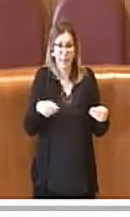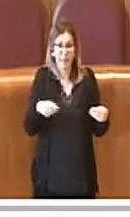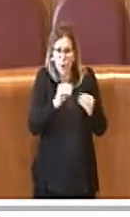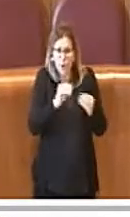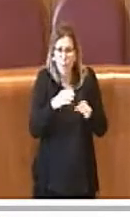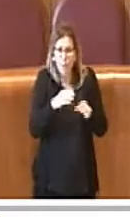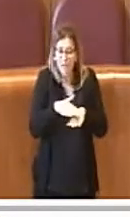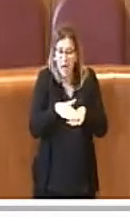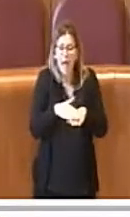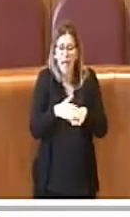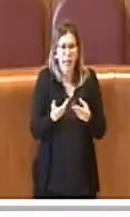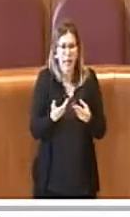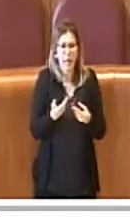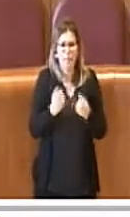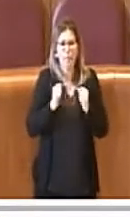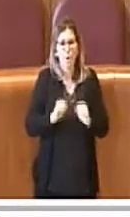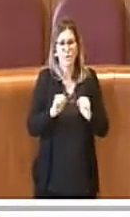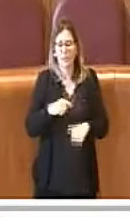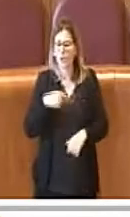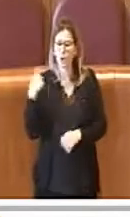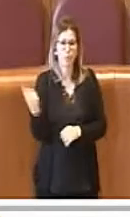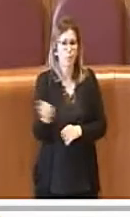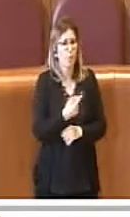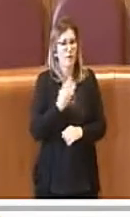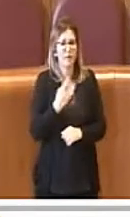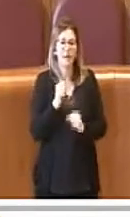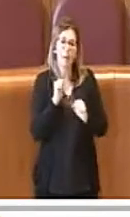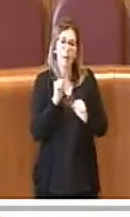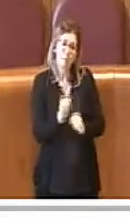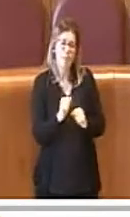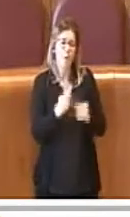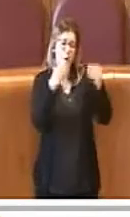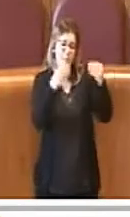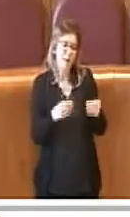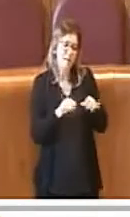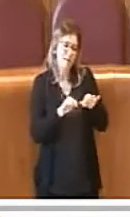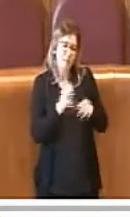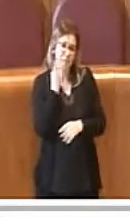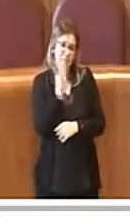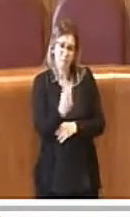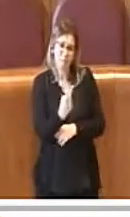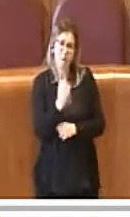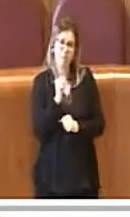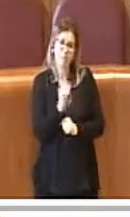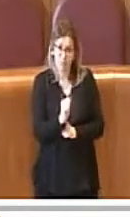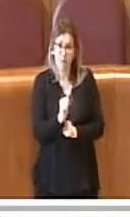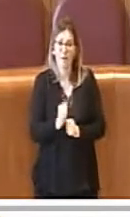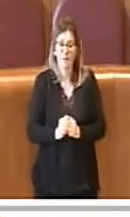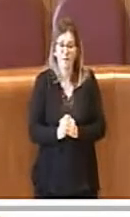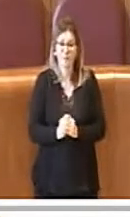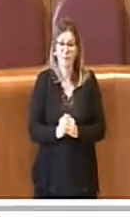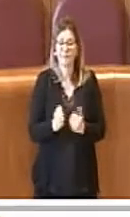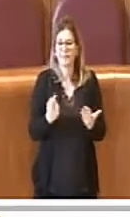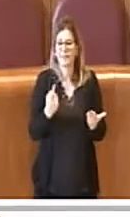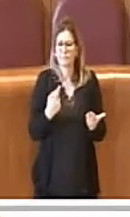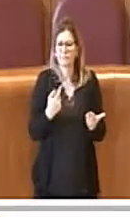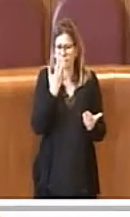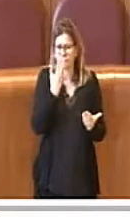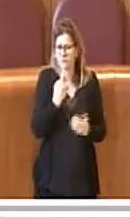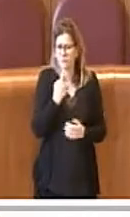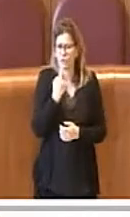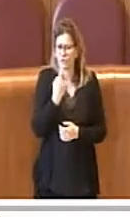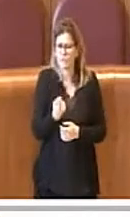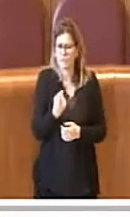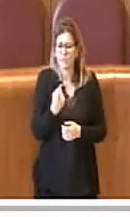a tutti di poter appunto accedere. Ciò detto è opportuno comunque una riflessione, occorre